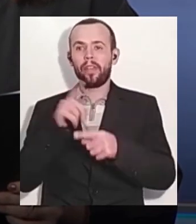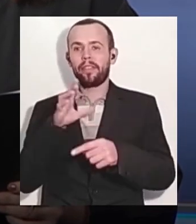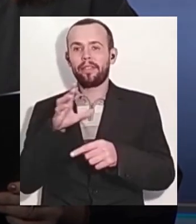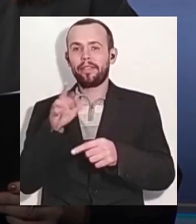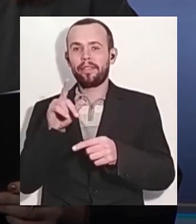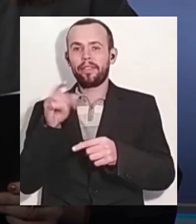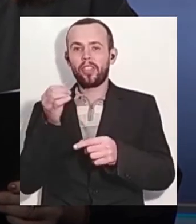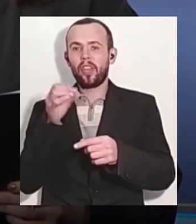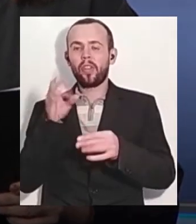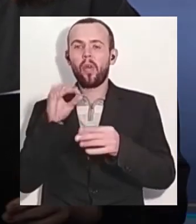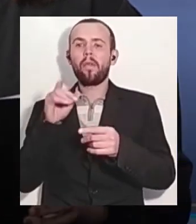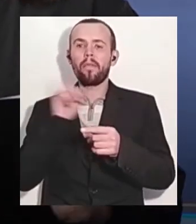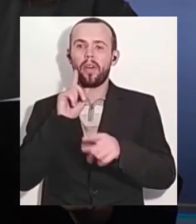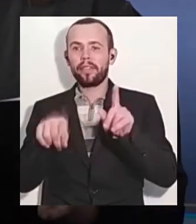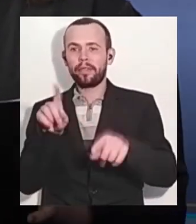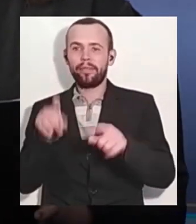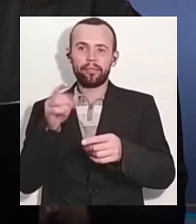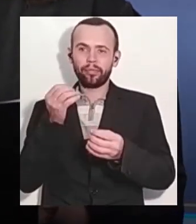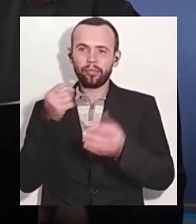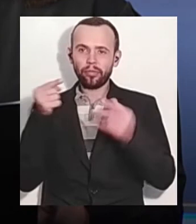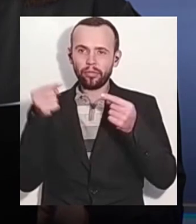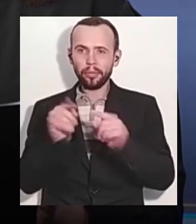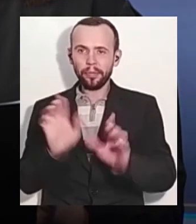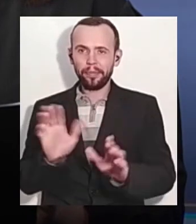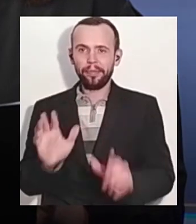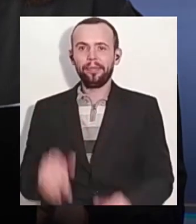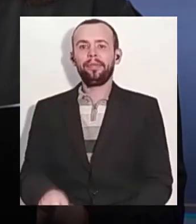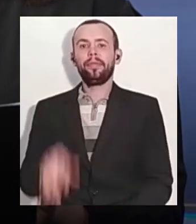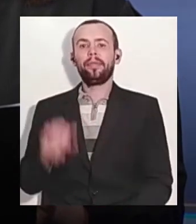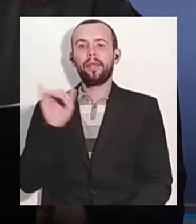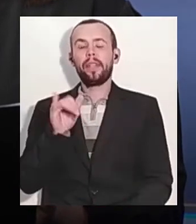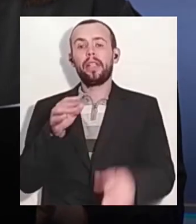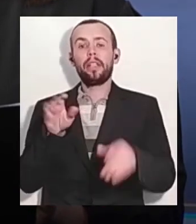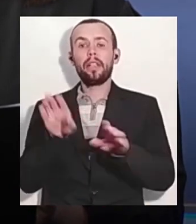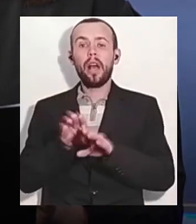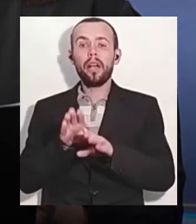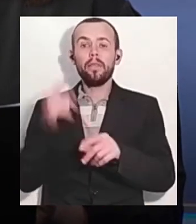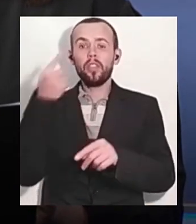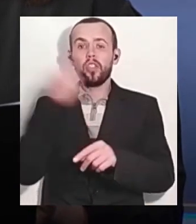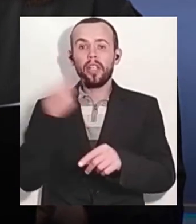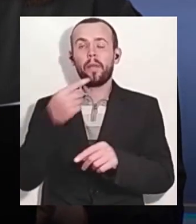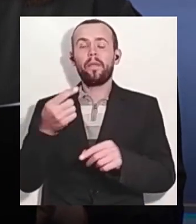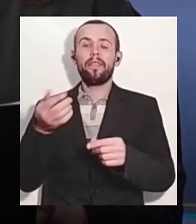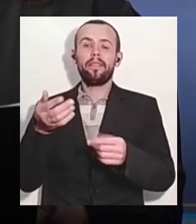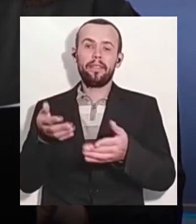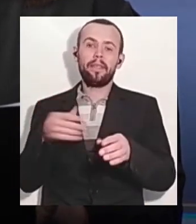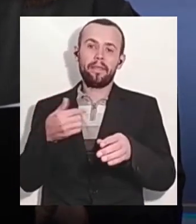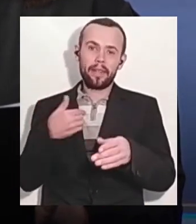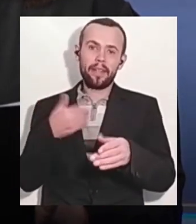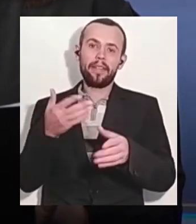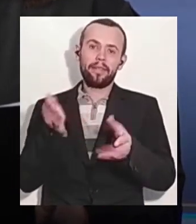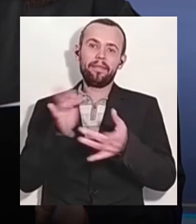Хвороба прогресує. Через багато звернення повноваженого прозвесників